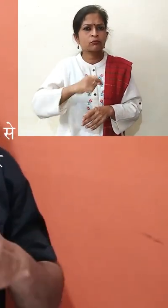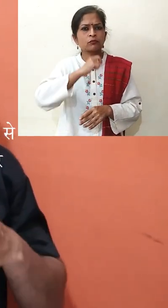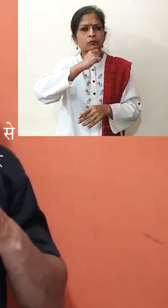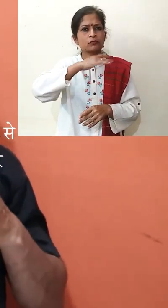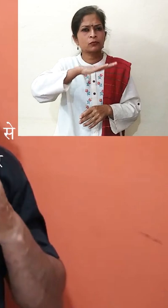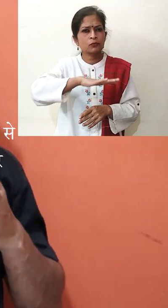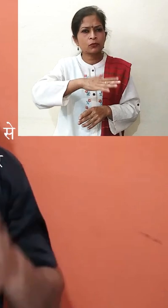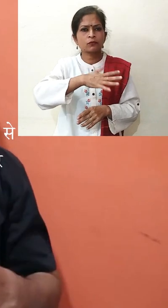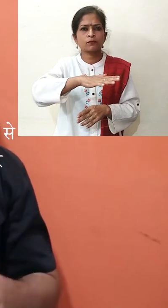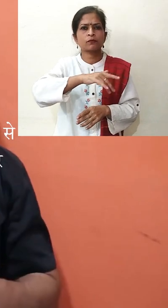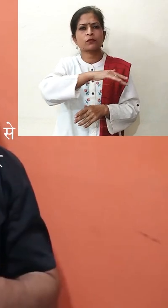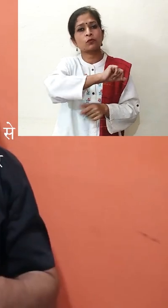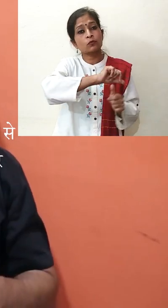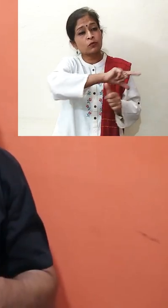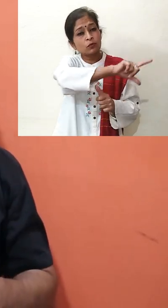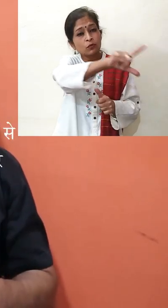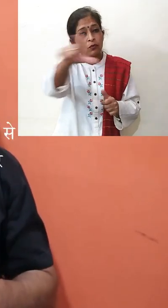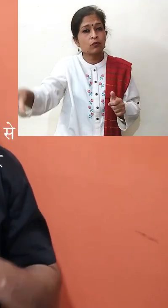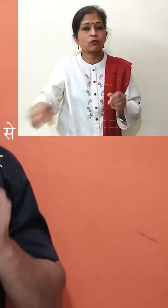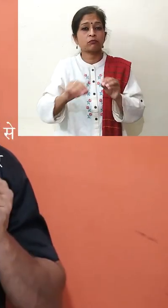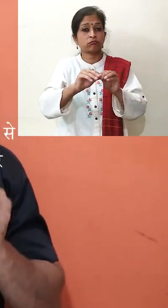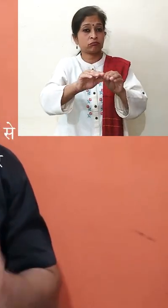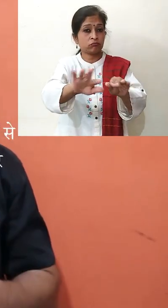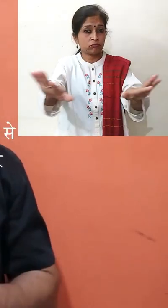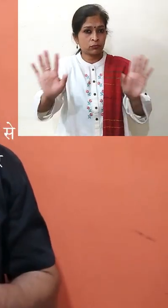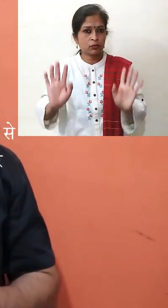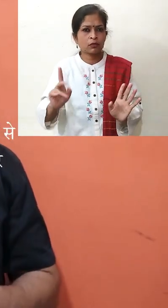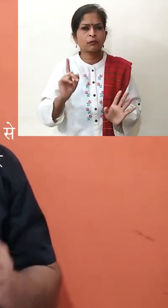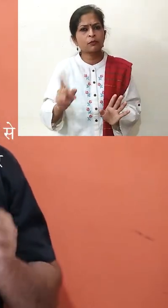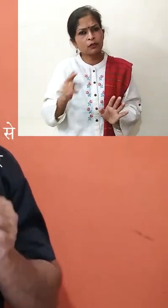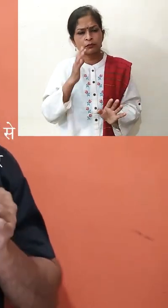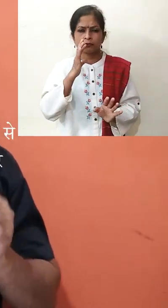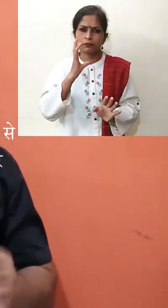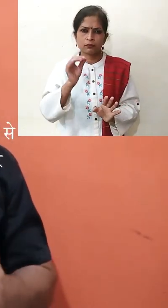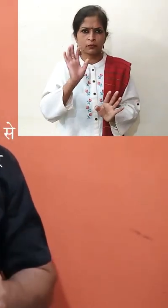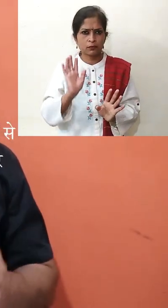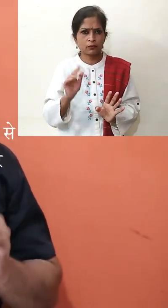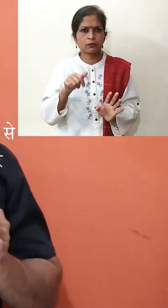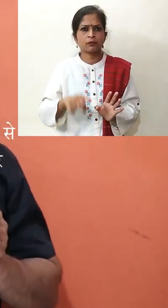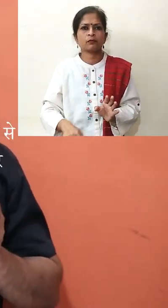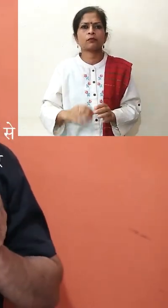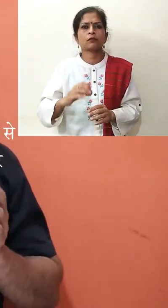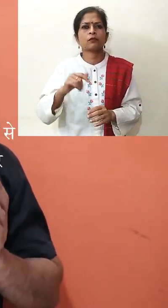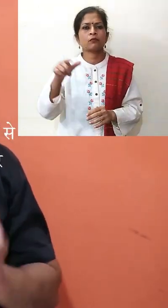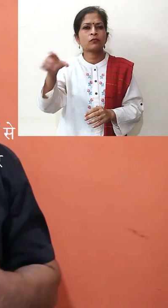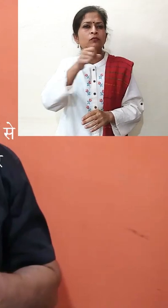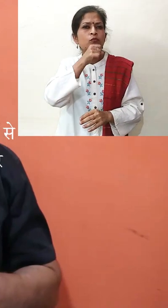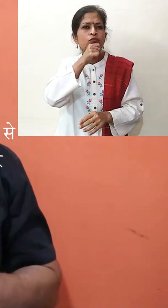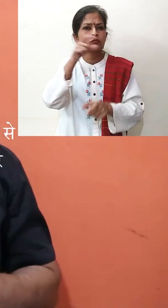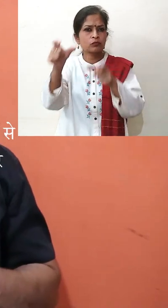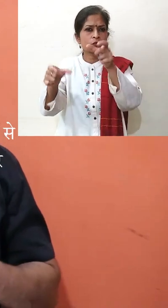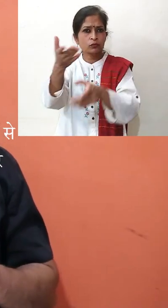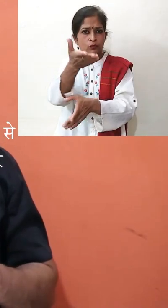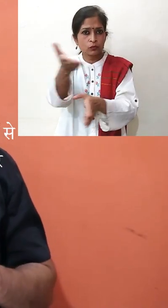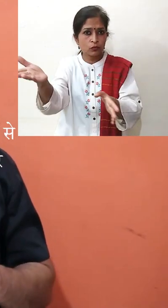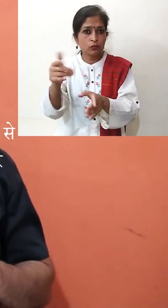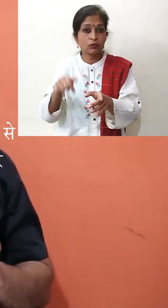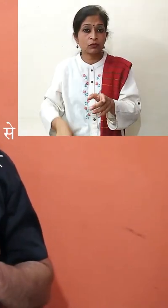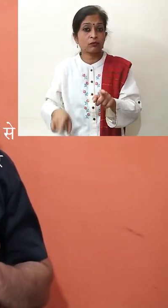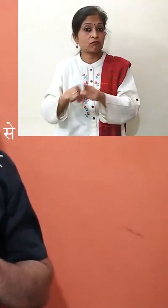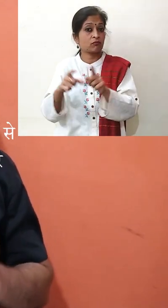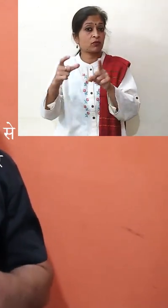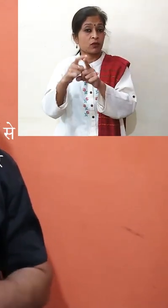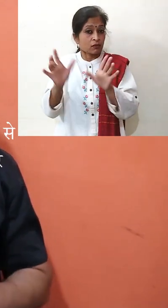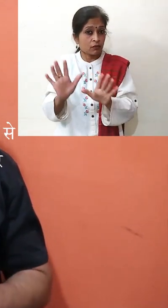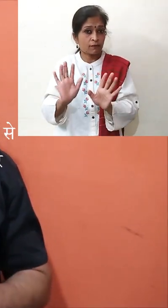जवान सभी को प्रभावित कर रहा है ये बात अलग है ये तथ्य है कि जो वरद आवस्था में है उनके लिए